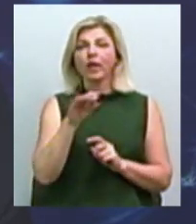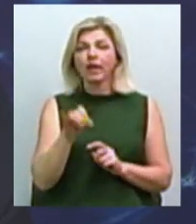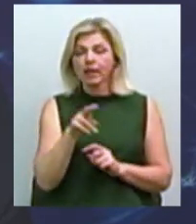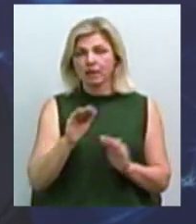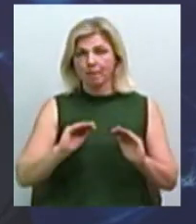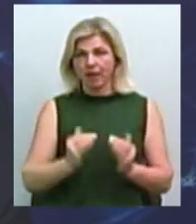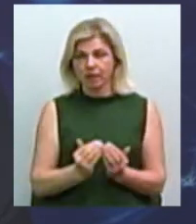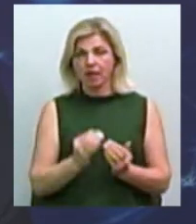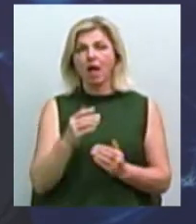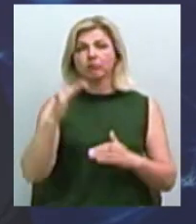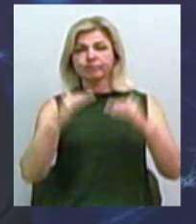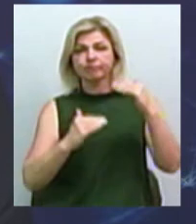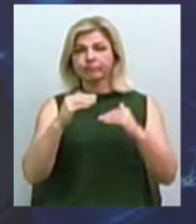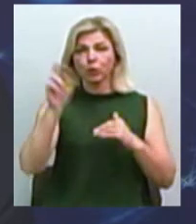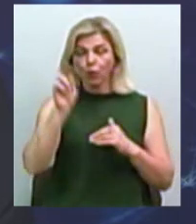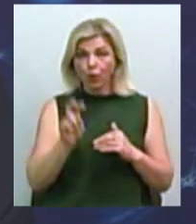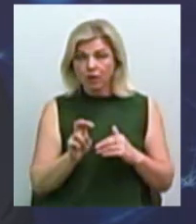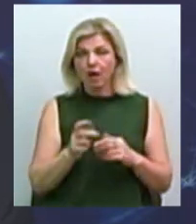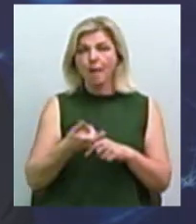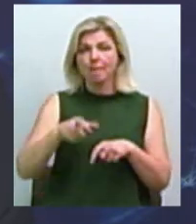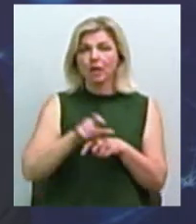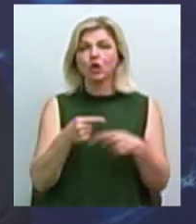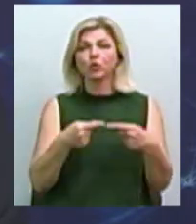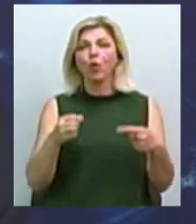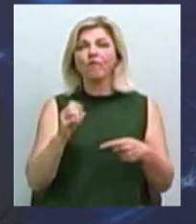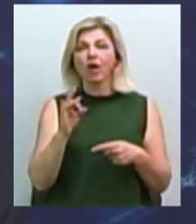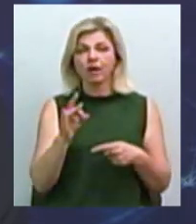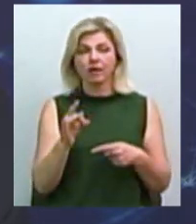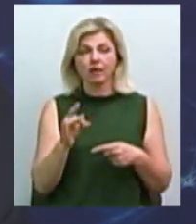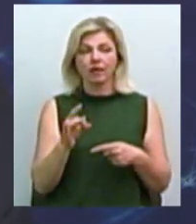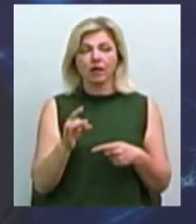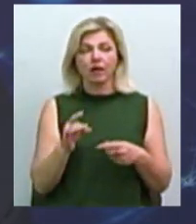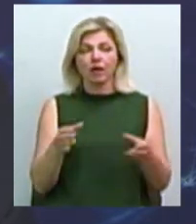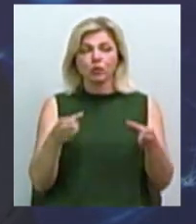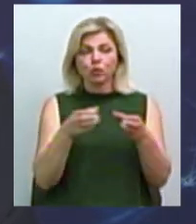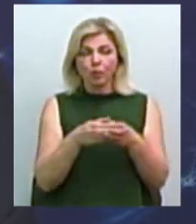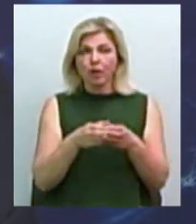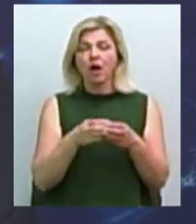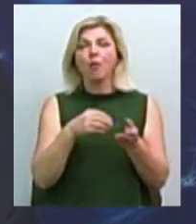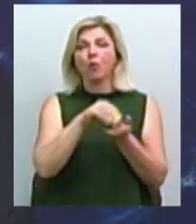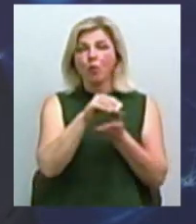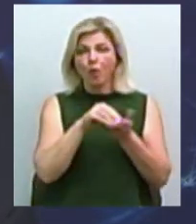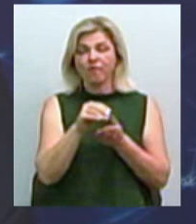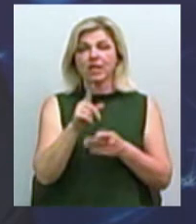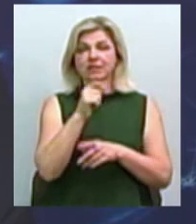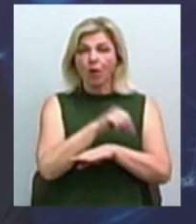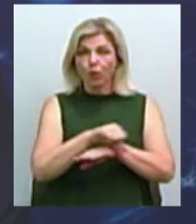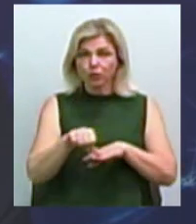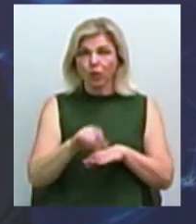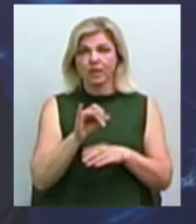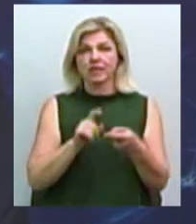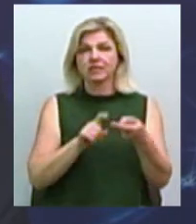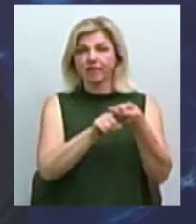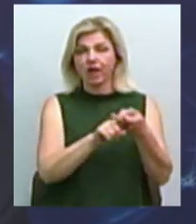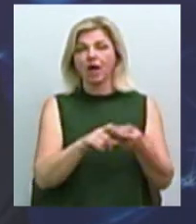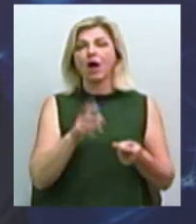коливанням курсу долару, більшість товарів, майже всі товарі закуповуються у нас за кордон або сировина, то прив'язка до